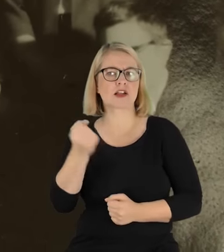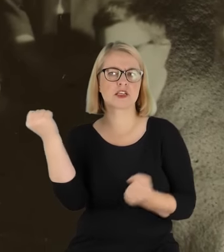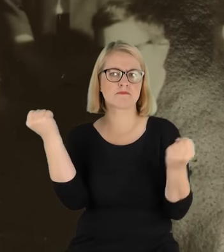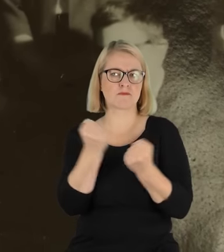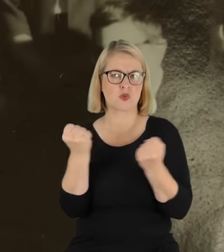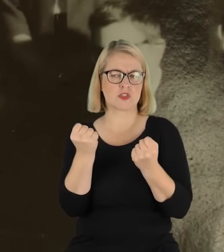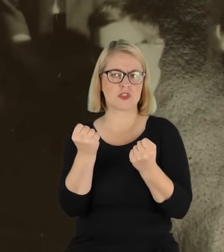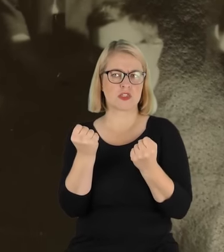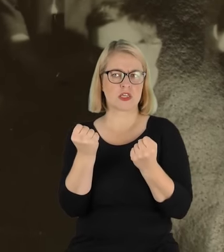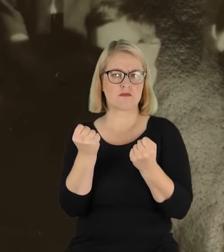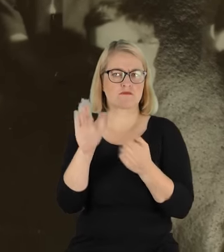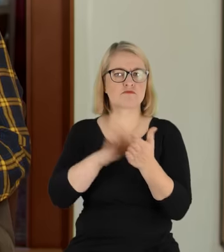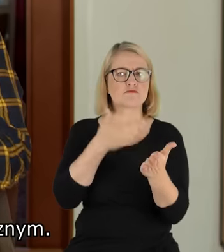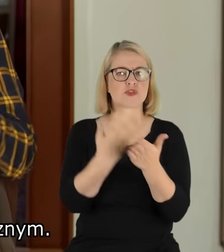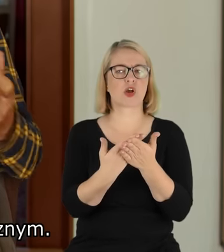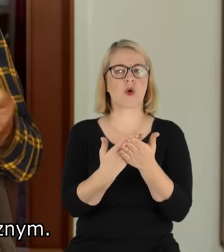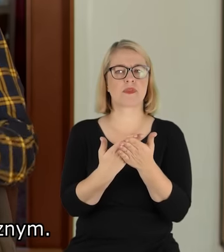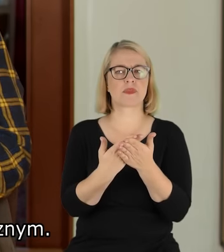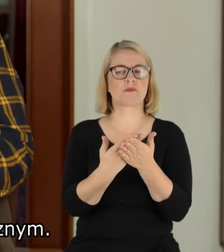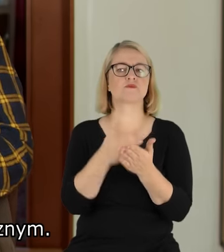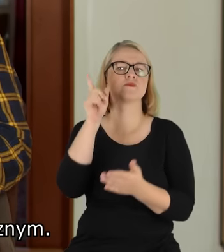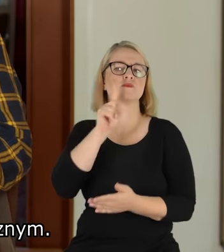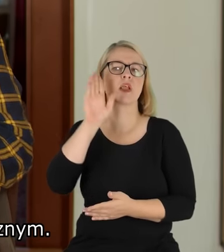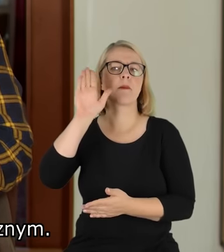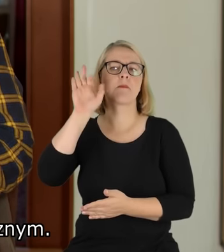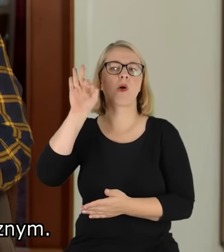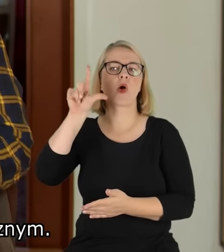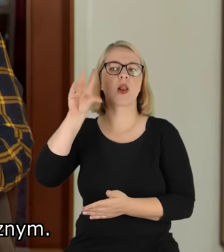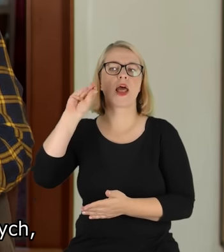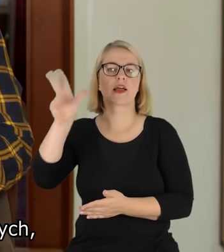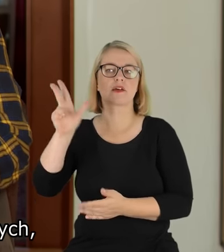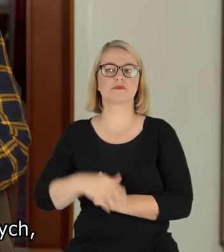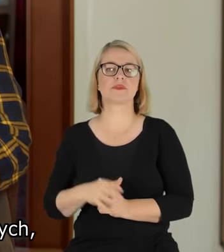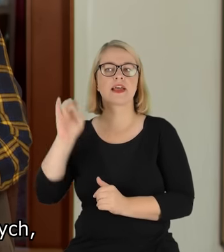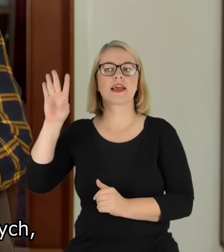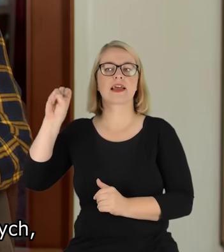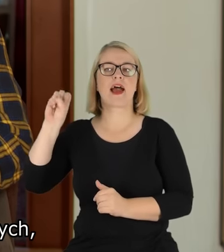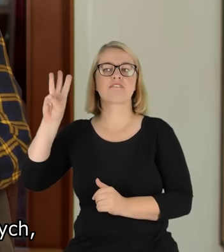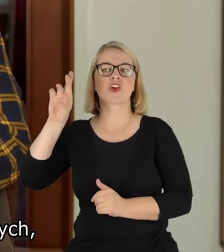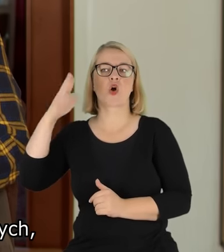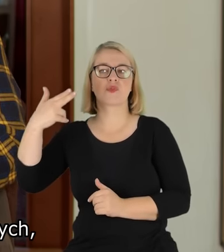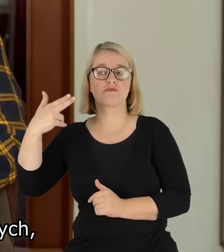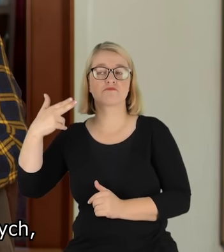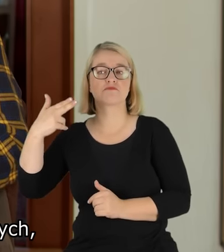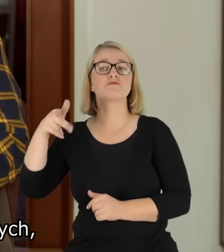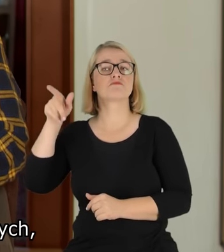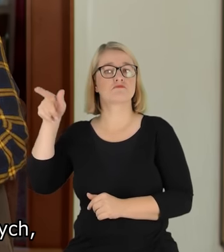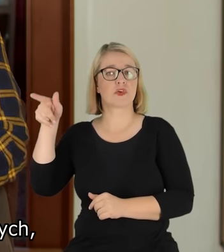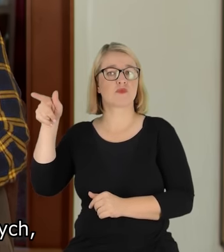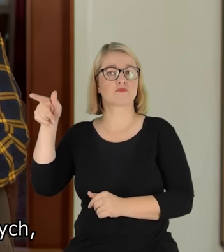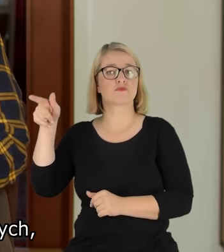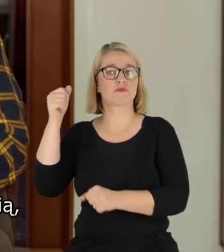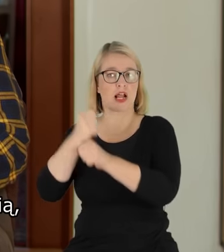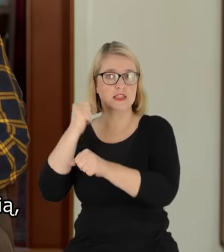z Bolkiem Gawronem, którego zatrudniono w dziale plastycznym. On pracował właśnie na tych